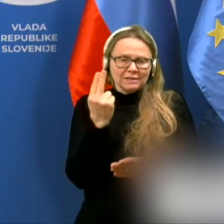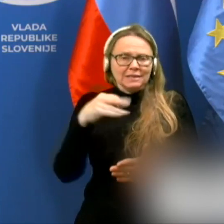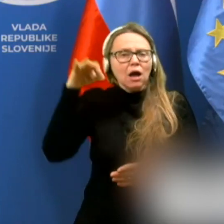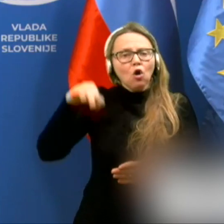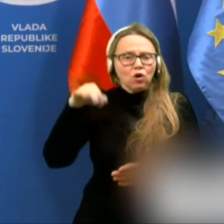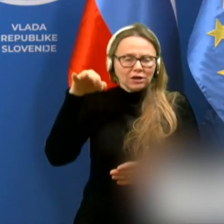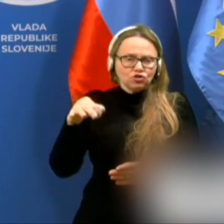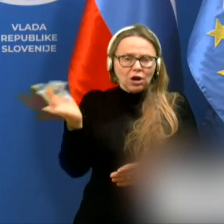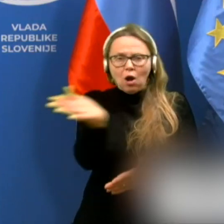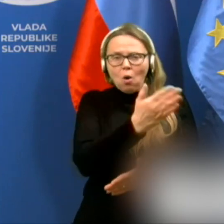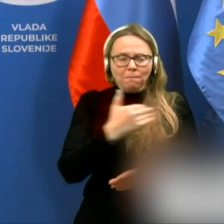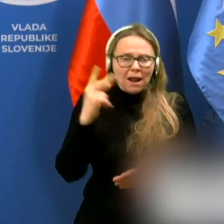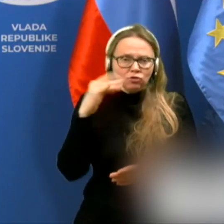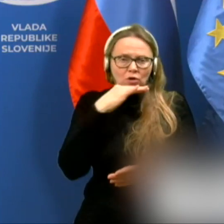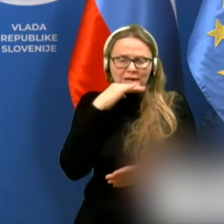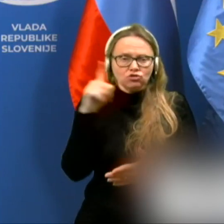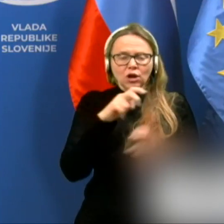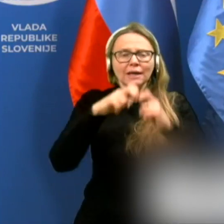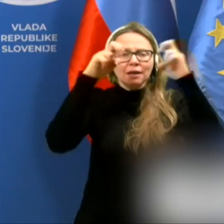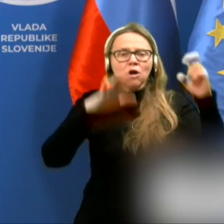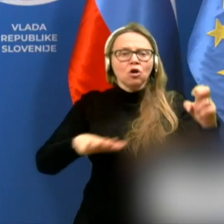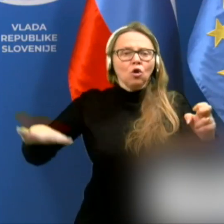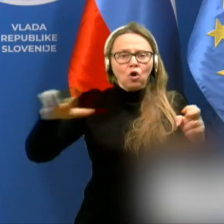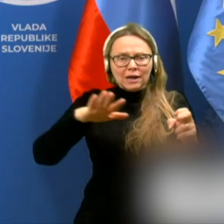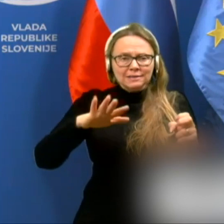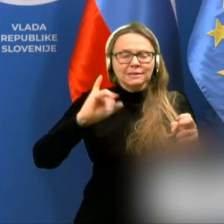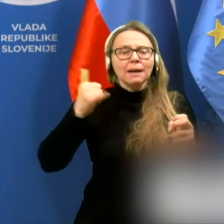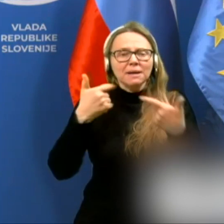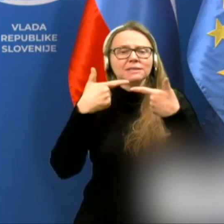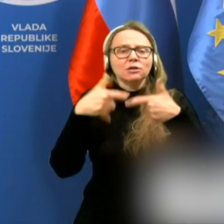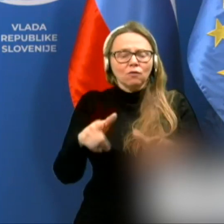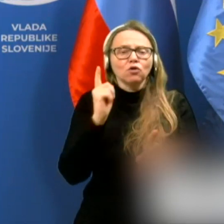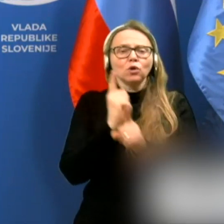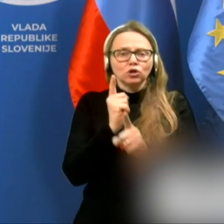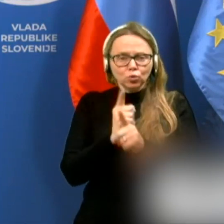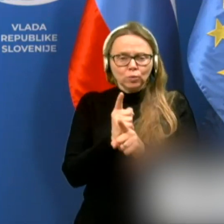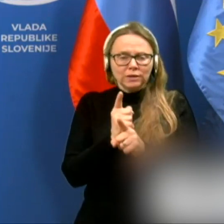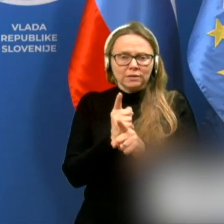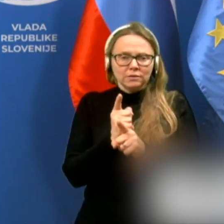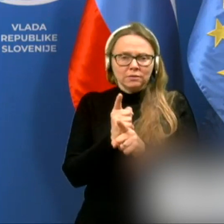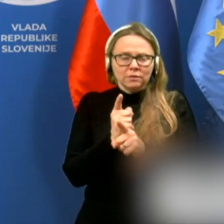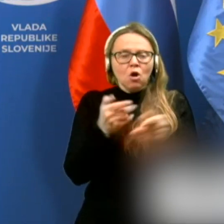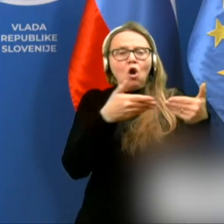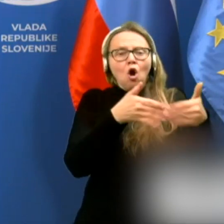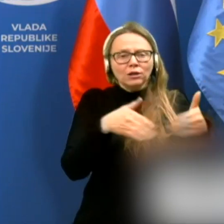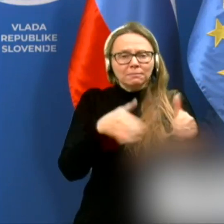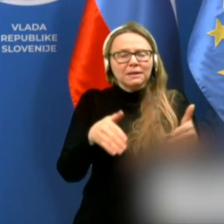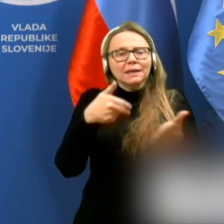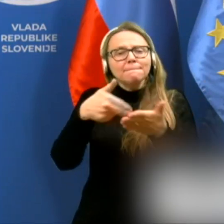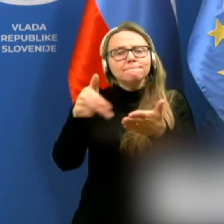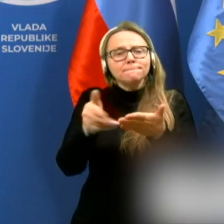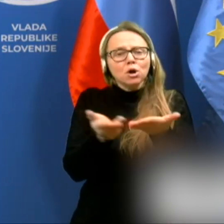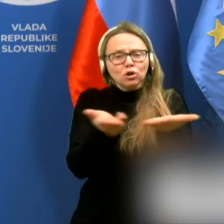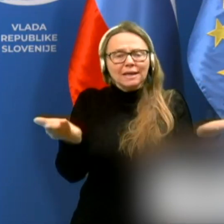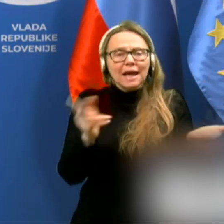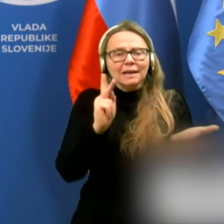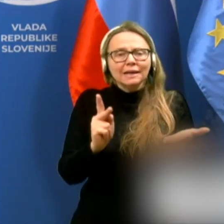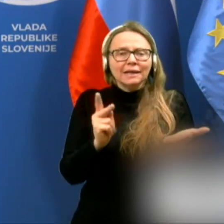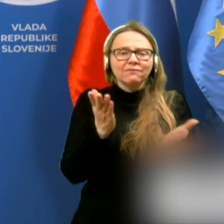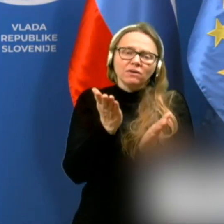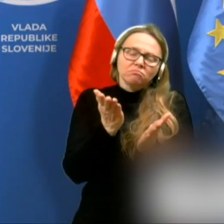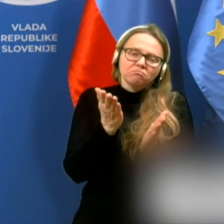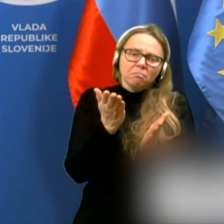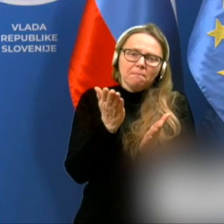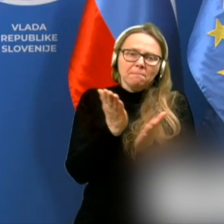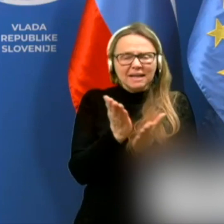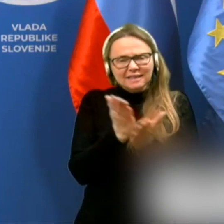Goriška, Obaljno Kraška in Gorenska, pa se dovoljuje tudi odprt je prodajanj, ki v pretežni meri